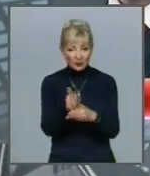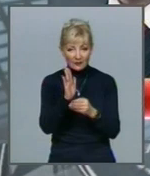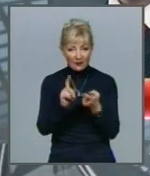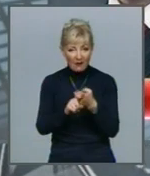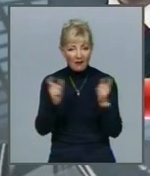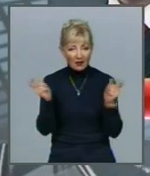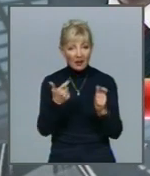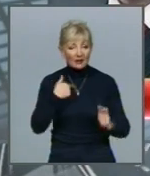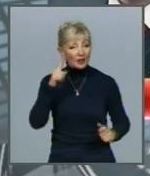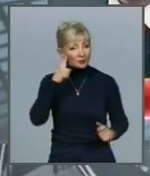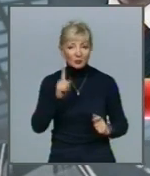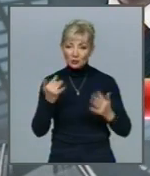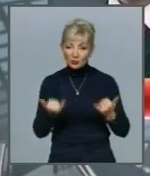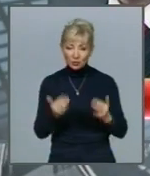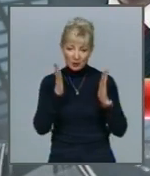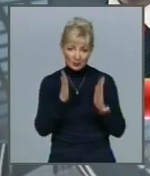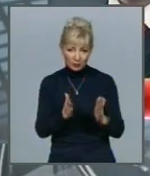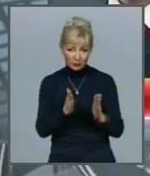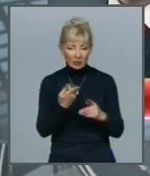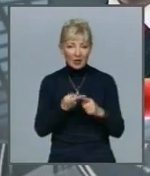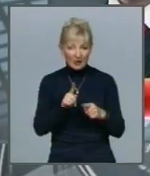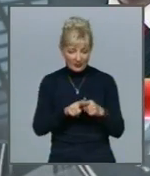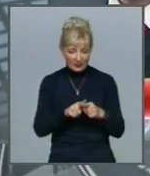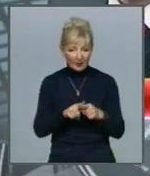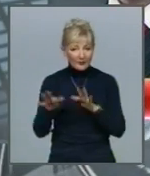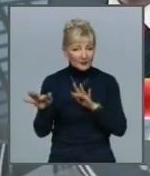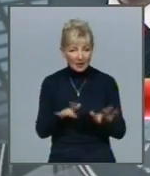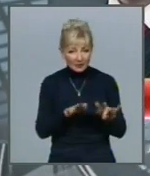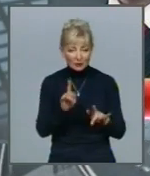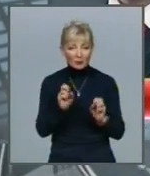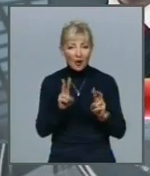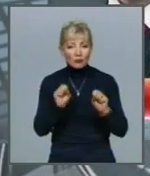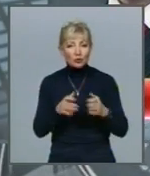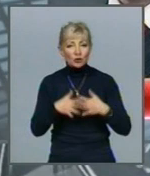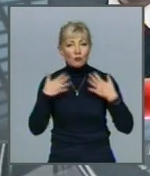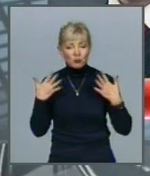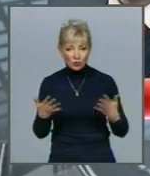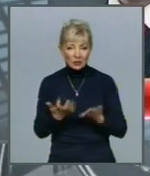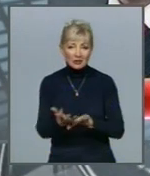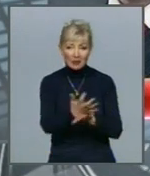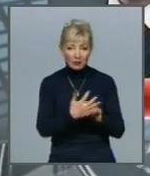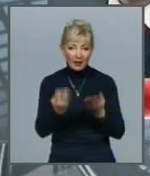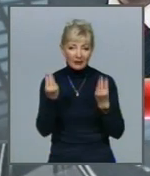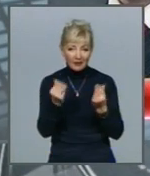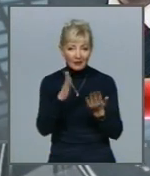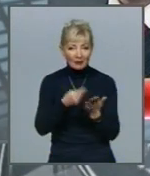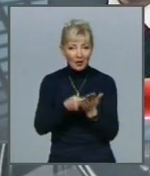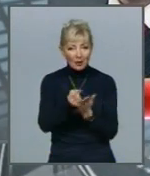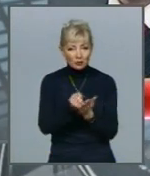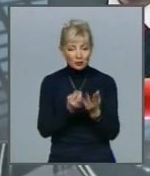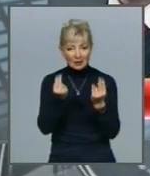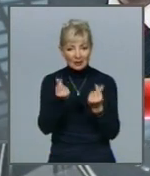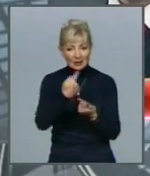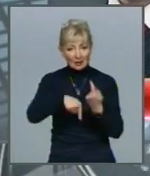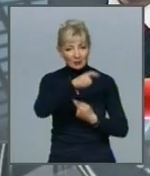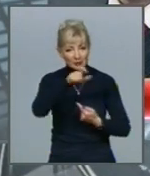Я думаю, що зараз будуть включати репресивний механізм, щоб якомога більше зібрати грошей в бюджет з підприємців З одного